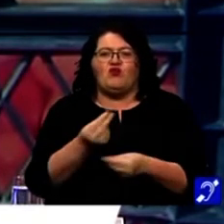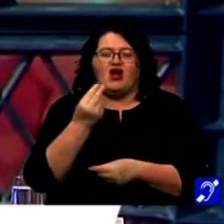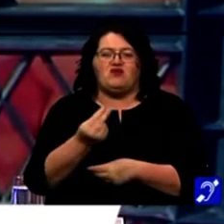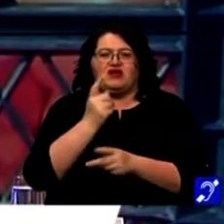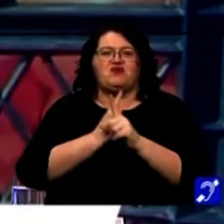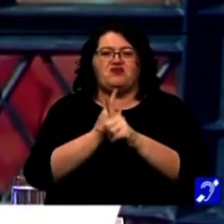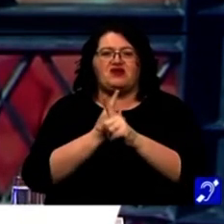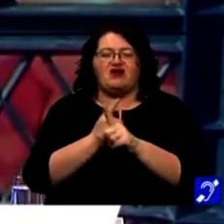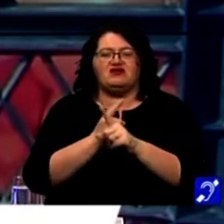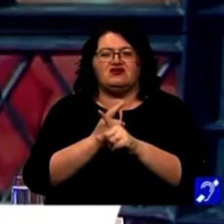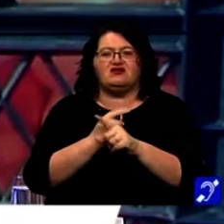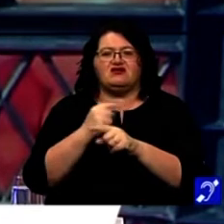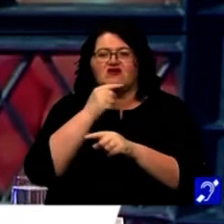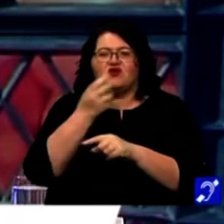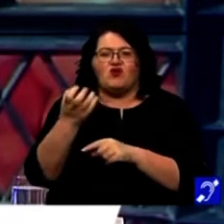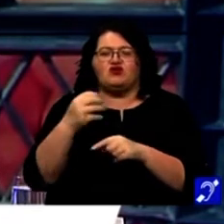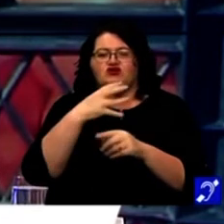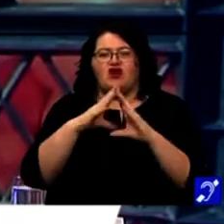Roșia românească